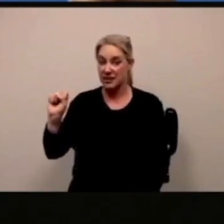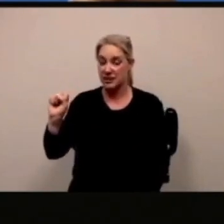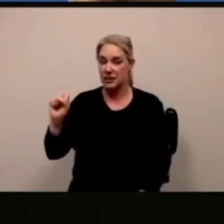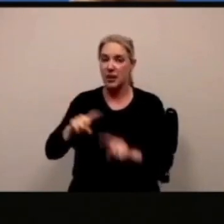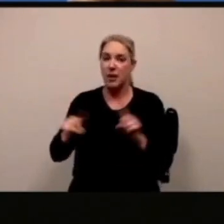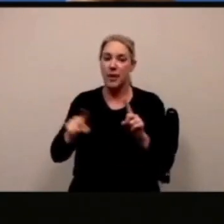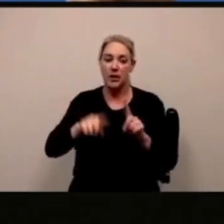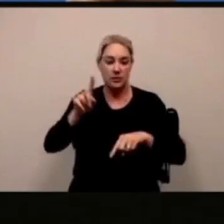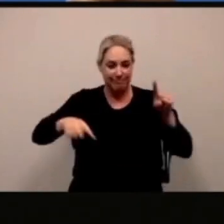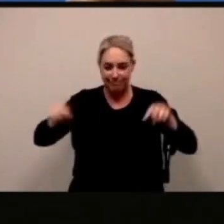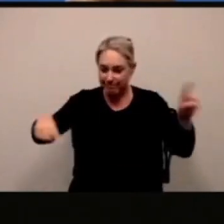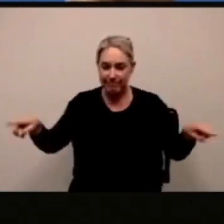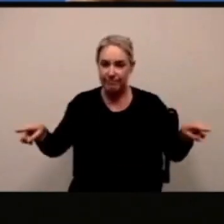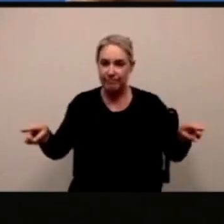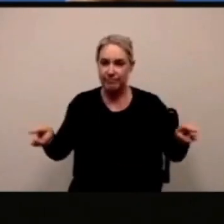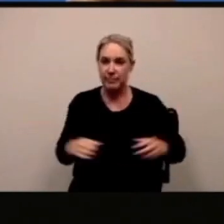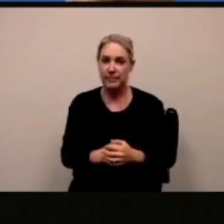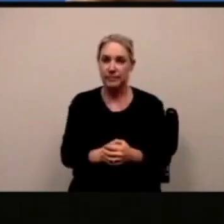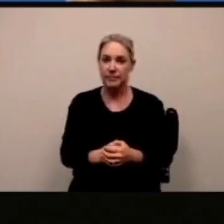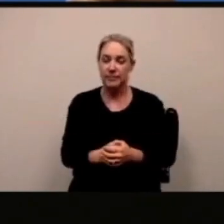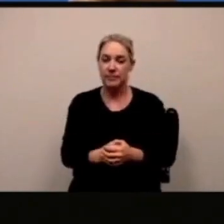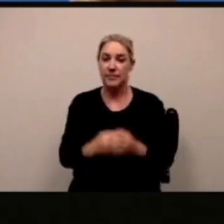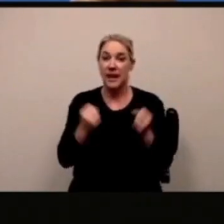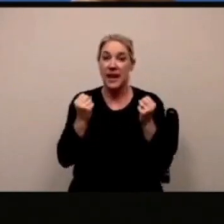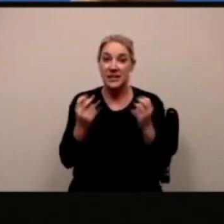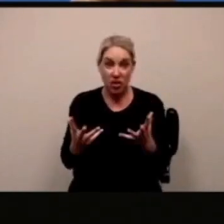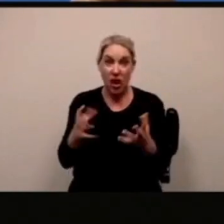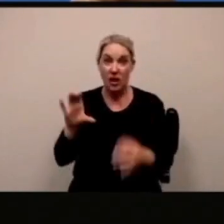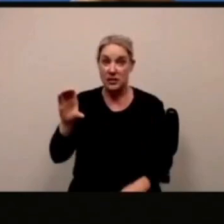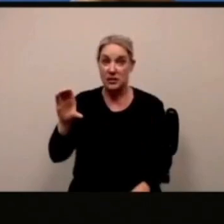chavascript e quello che io uso è Marachey